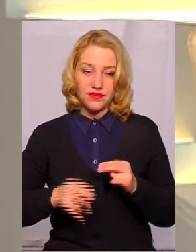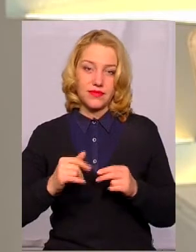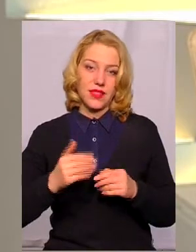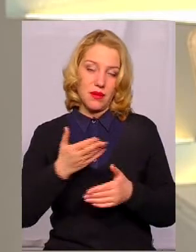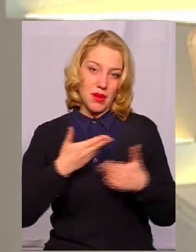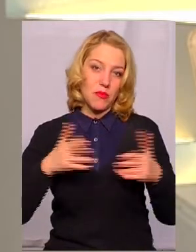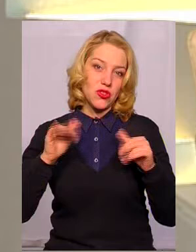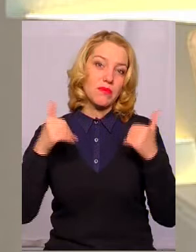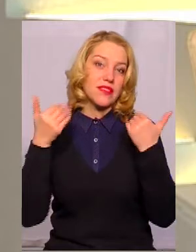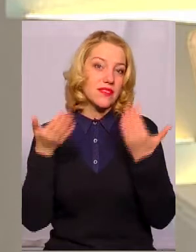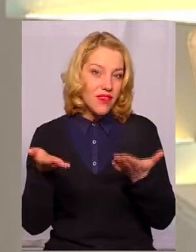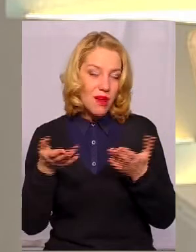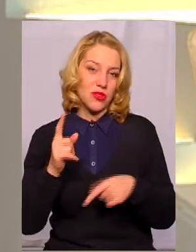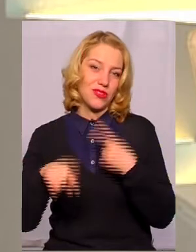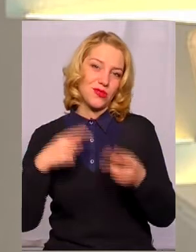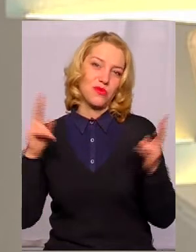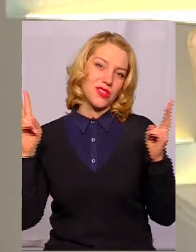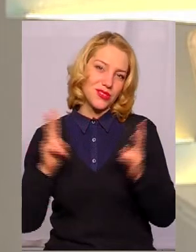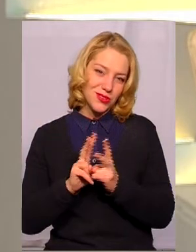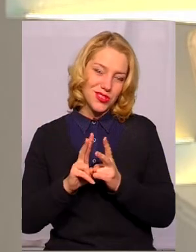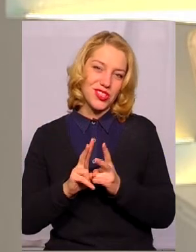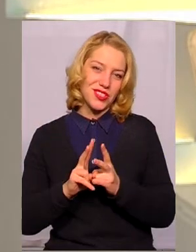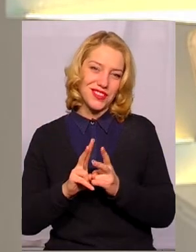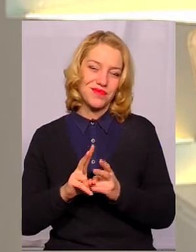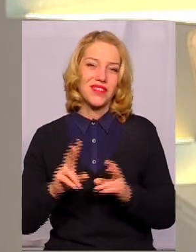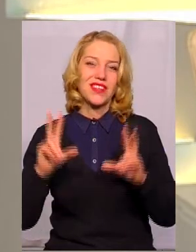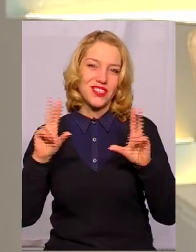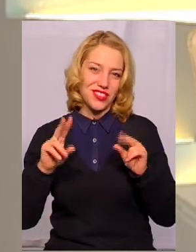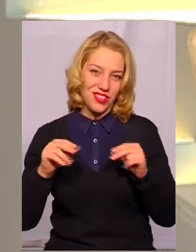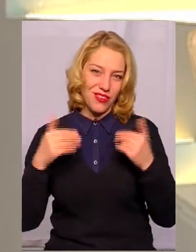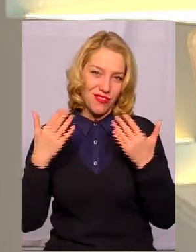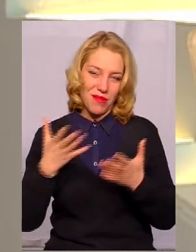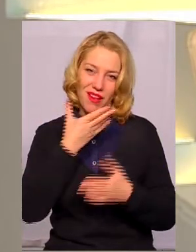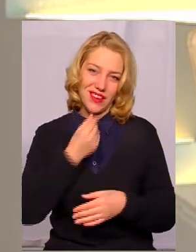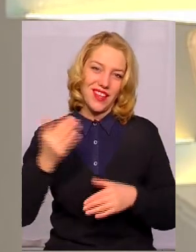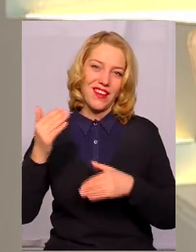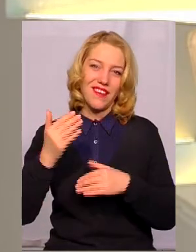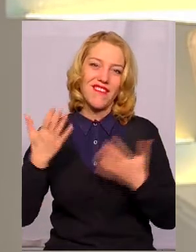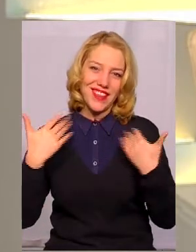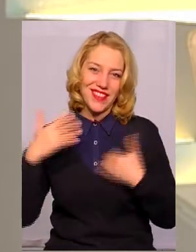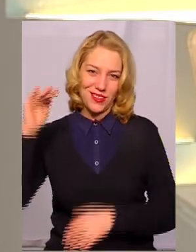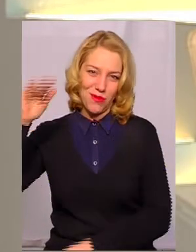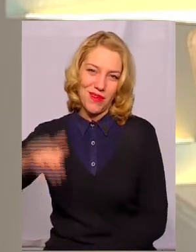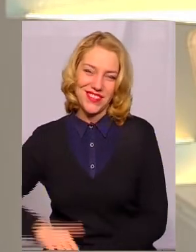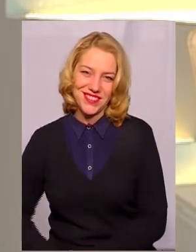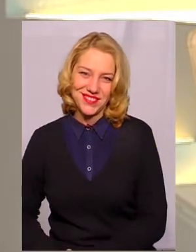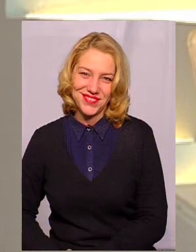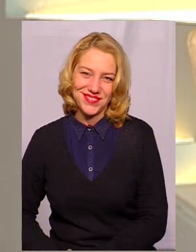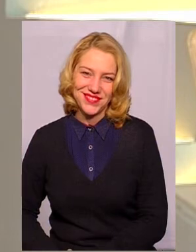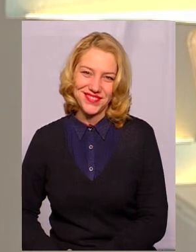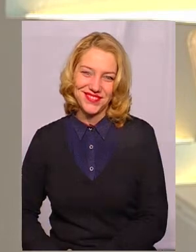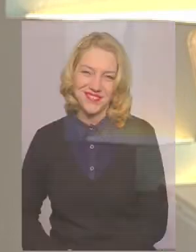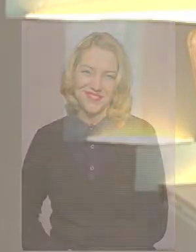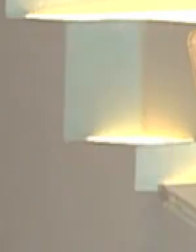Я прощаюся з вами. До зустрічі у наступній темі дня і бажаю гарних вихідних. На все добре. До побачення.